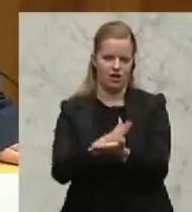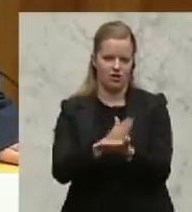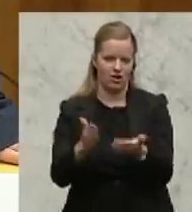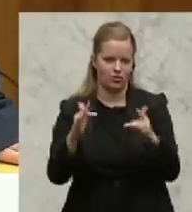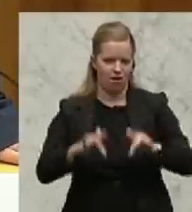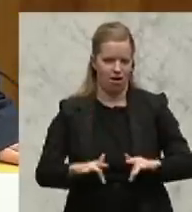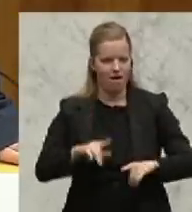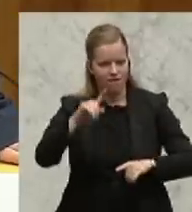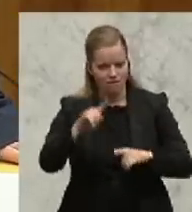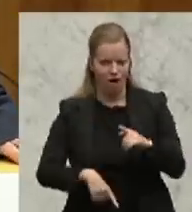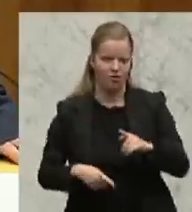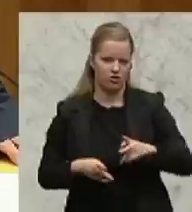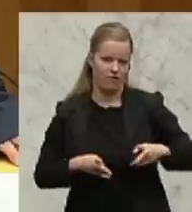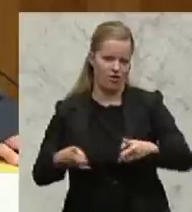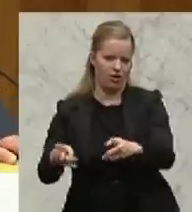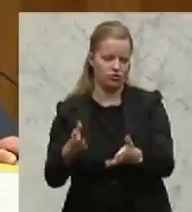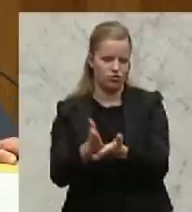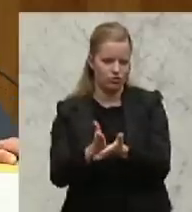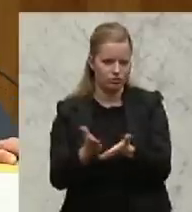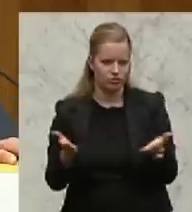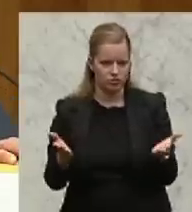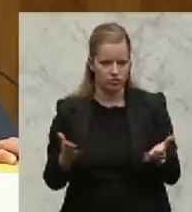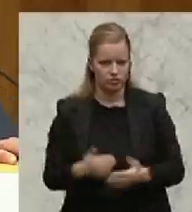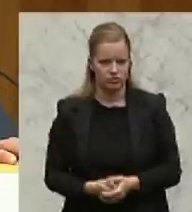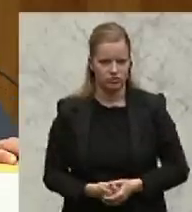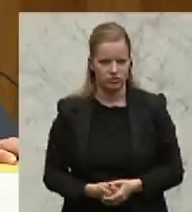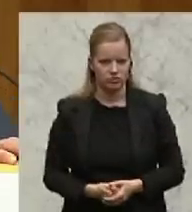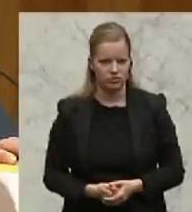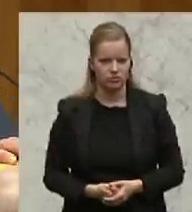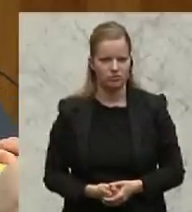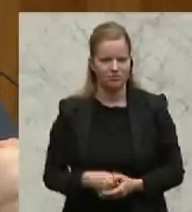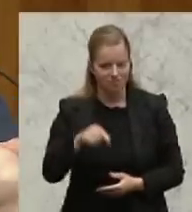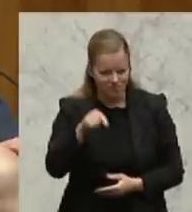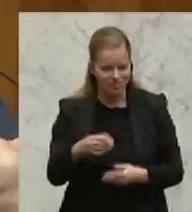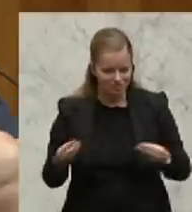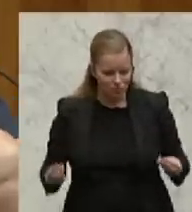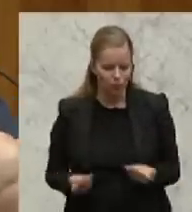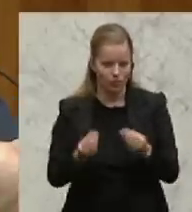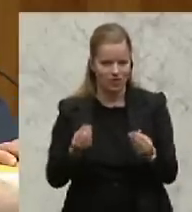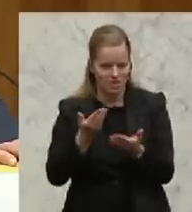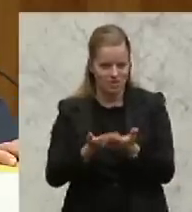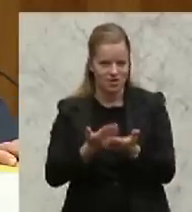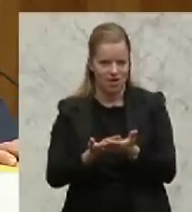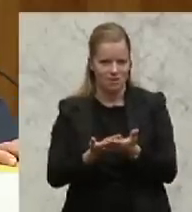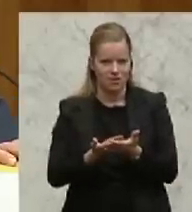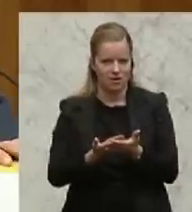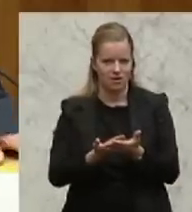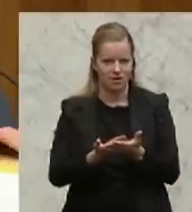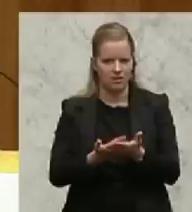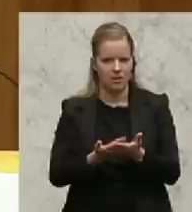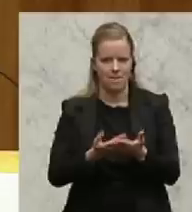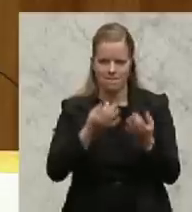Weg eingeschlagen worden. Und aus diesem Grund sollten Sie besser heute